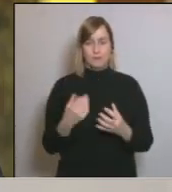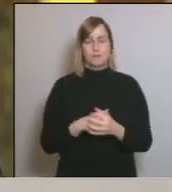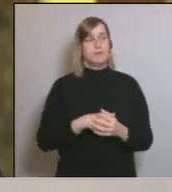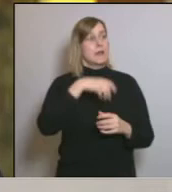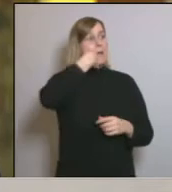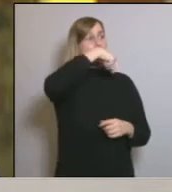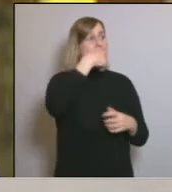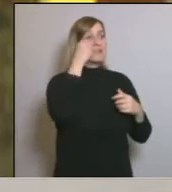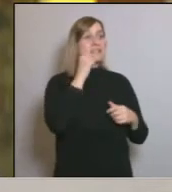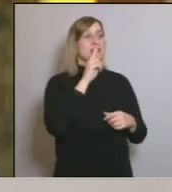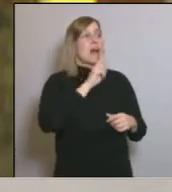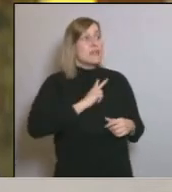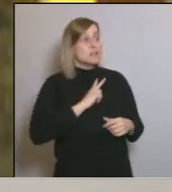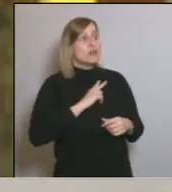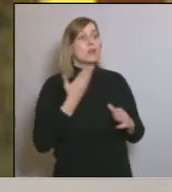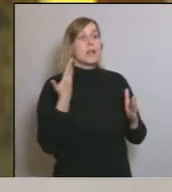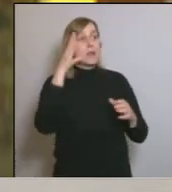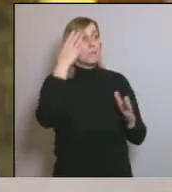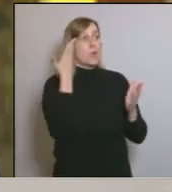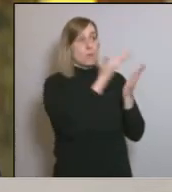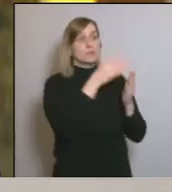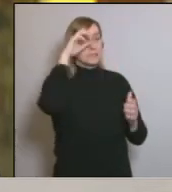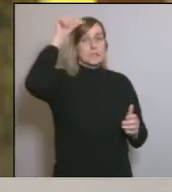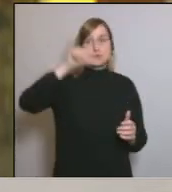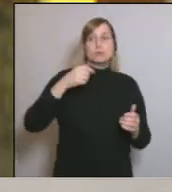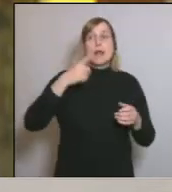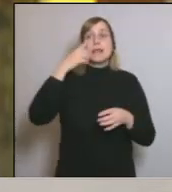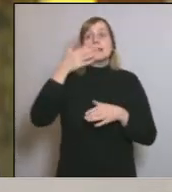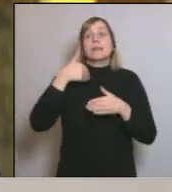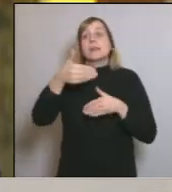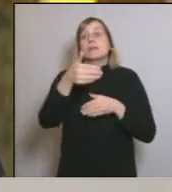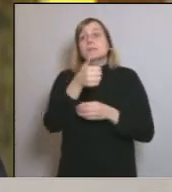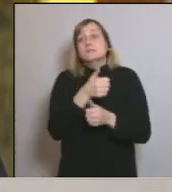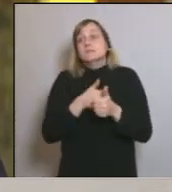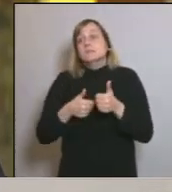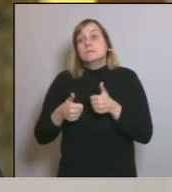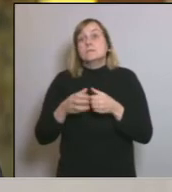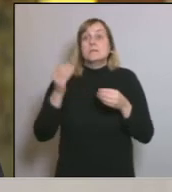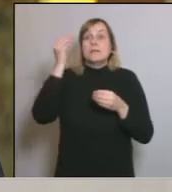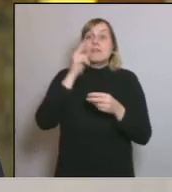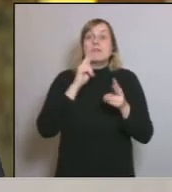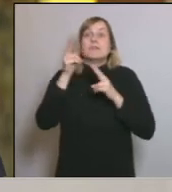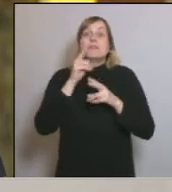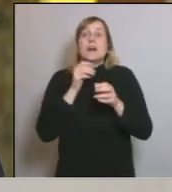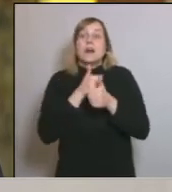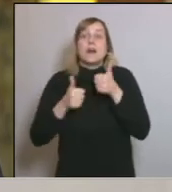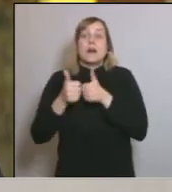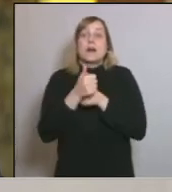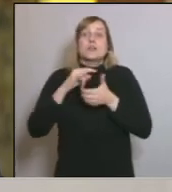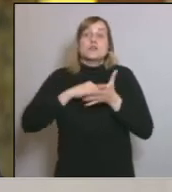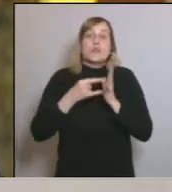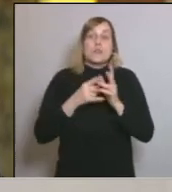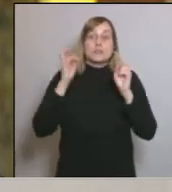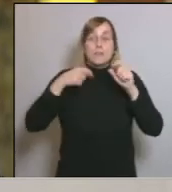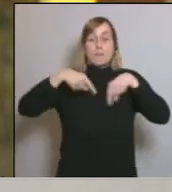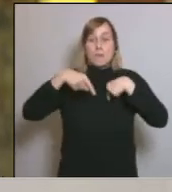dit que escoltaria aquestes propostes i que avançaria solucions en el ámbit de restricció de movilitat